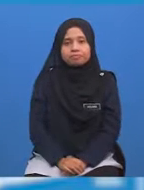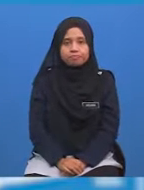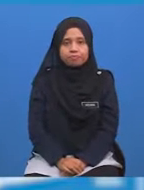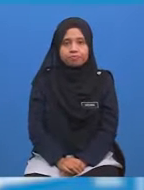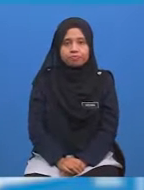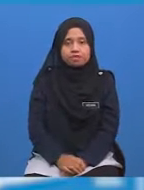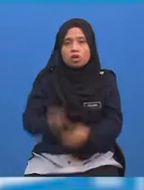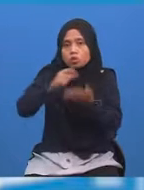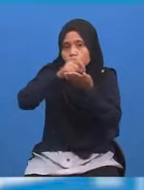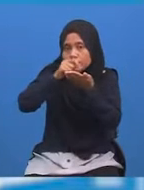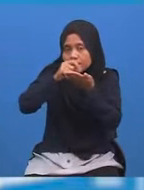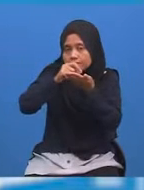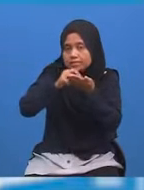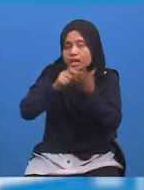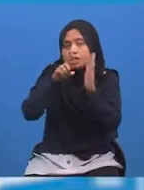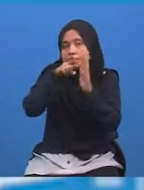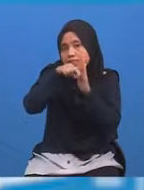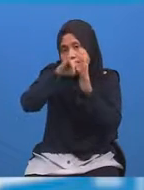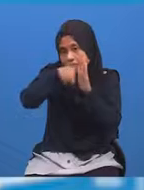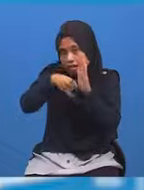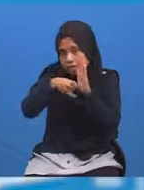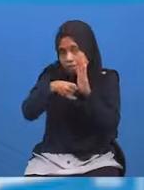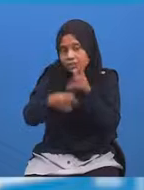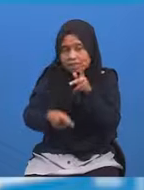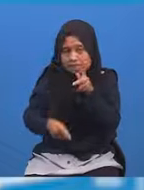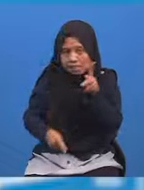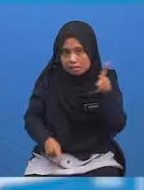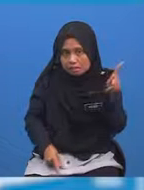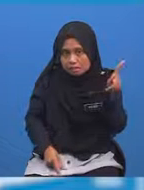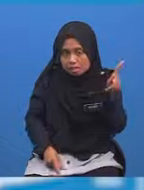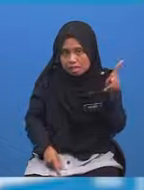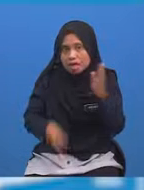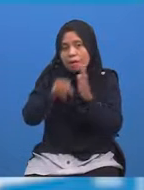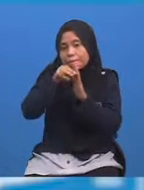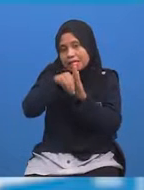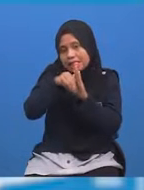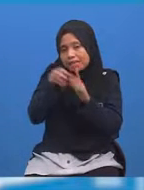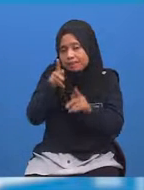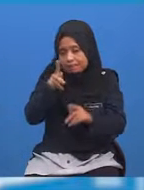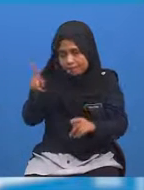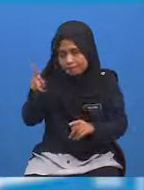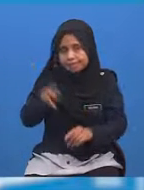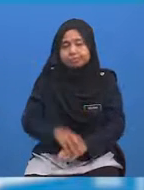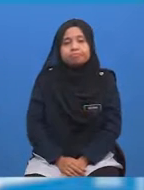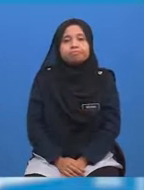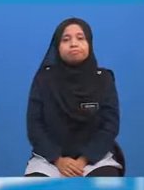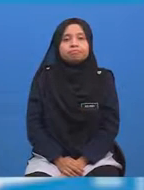Tuliskan jam di bahagian kiri Dan minit di bahagian kanan